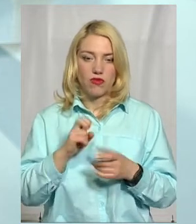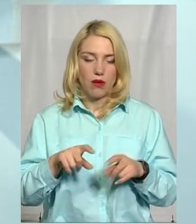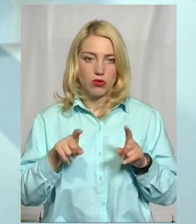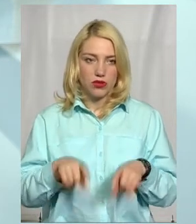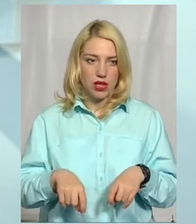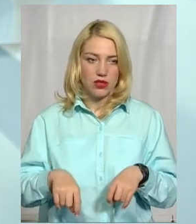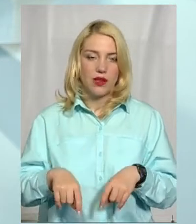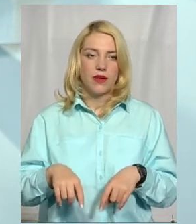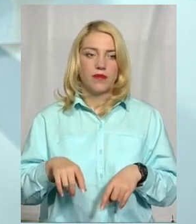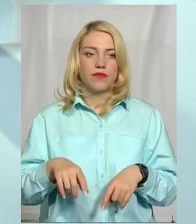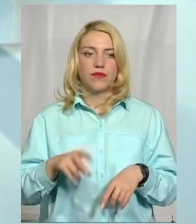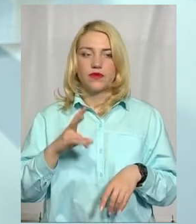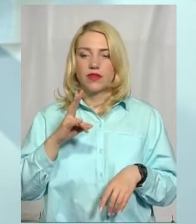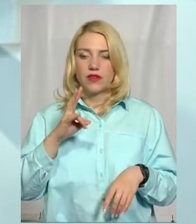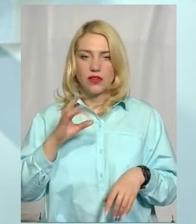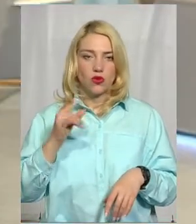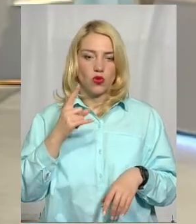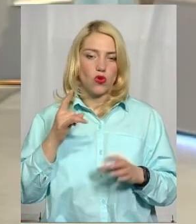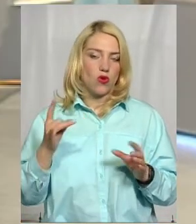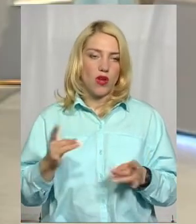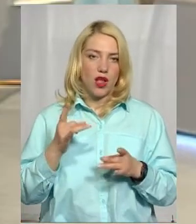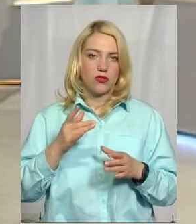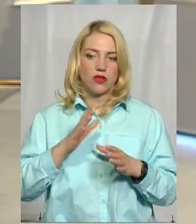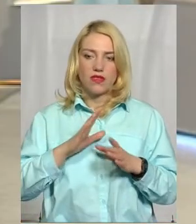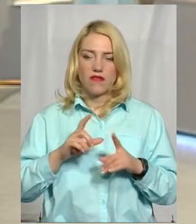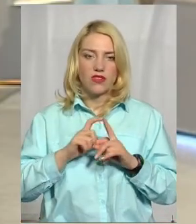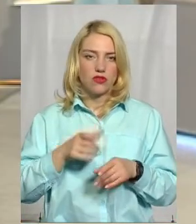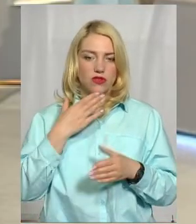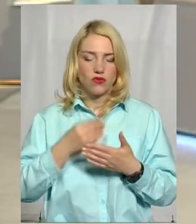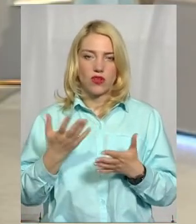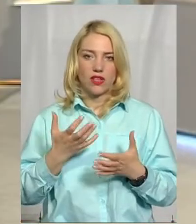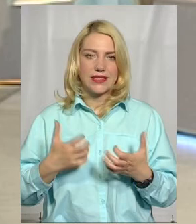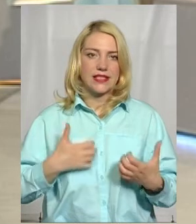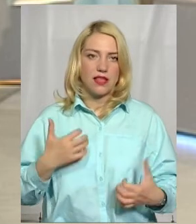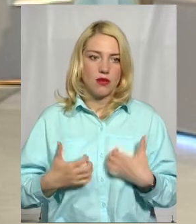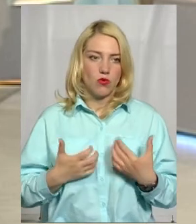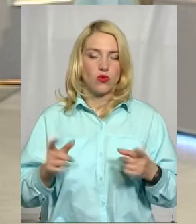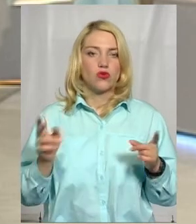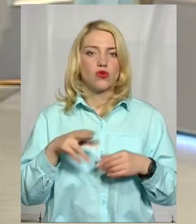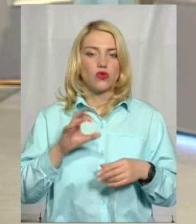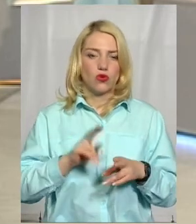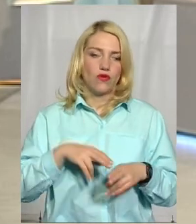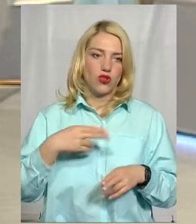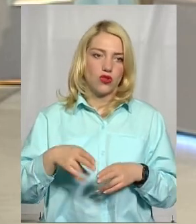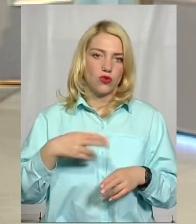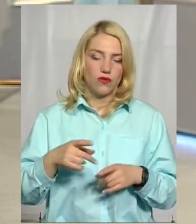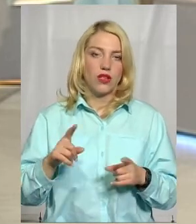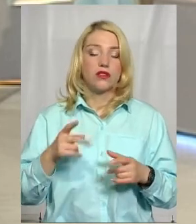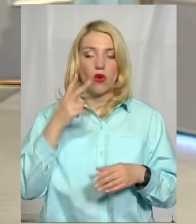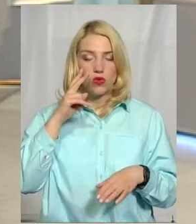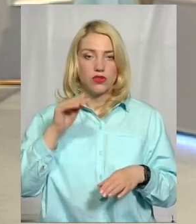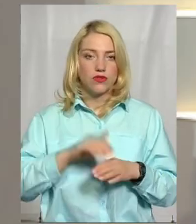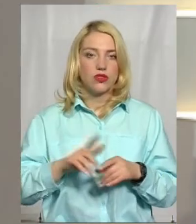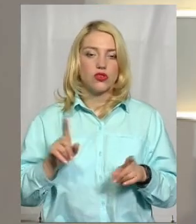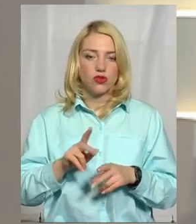жоден раз з перевізників не висловив своє занепокоєння щодо відшкодування. Очевидно, що